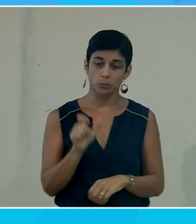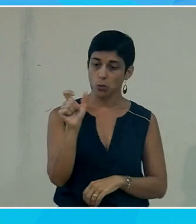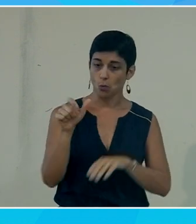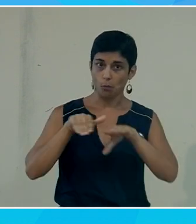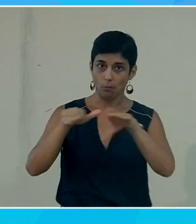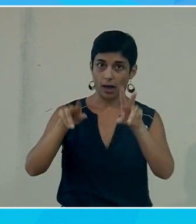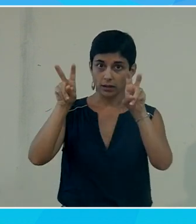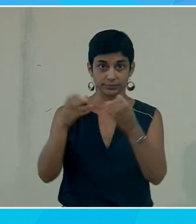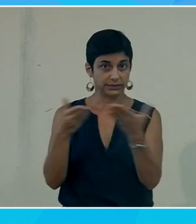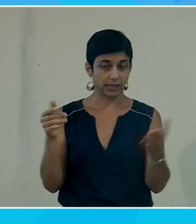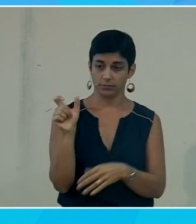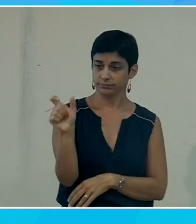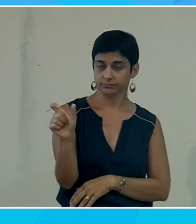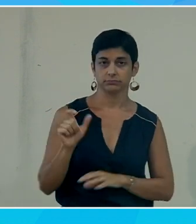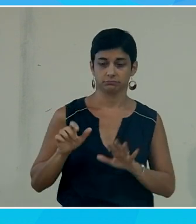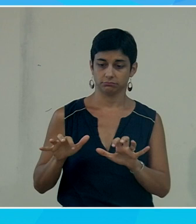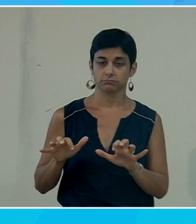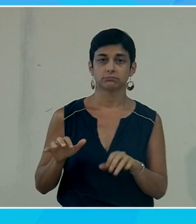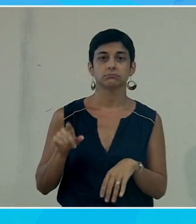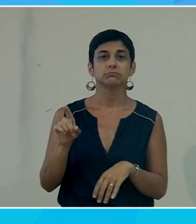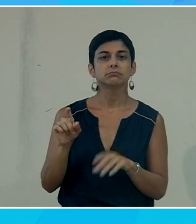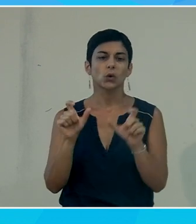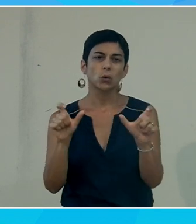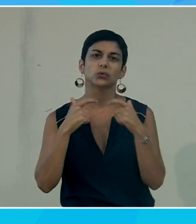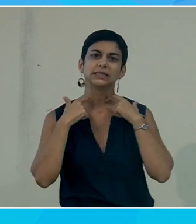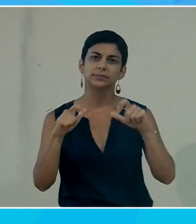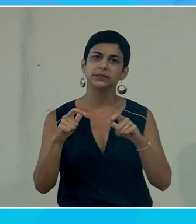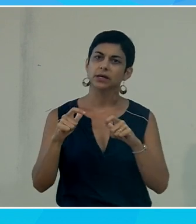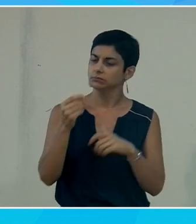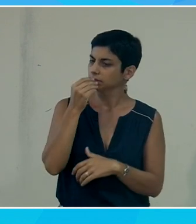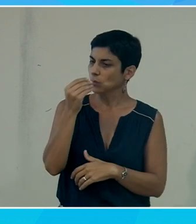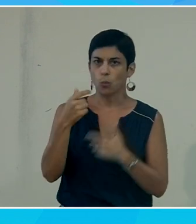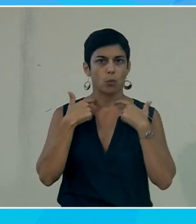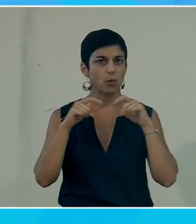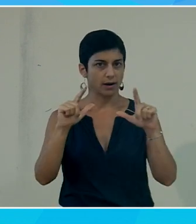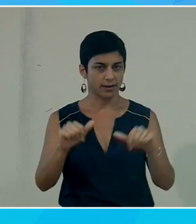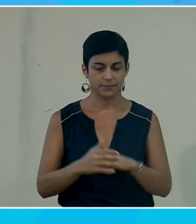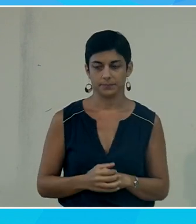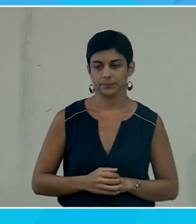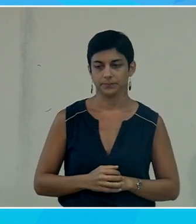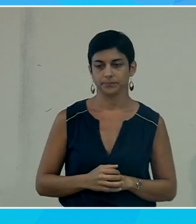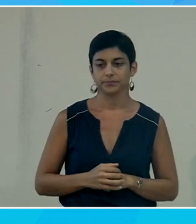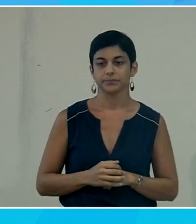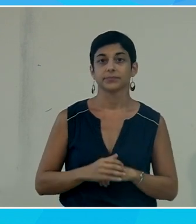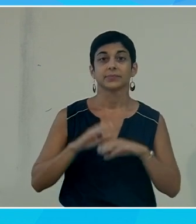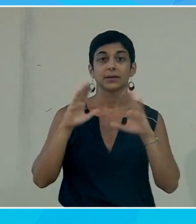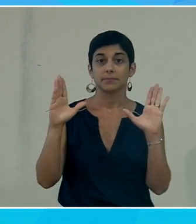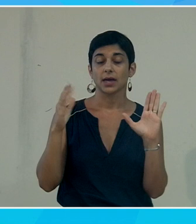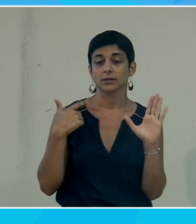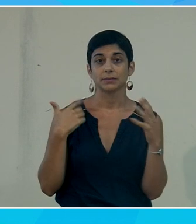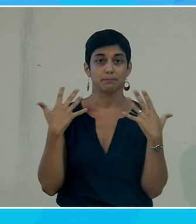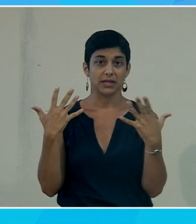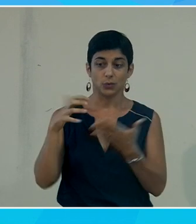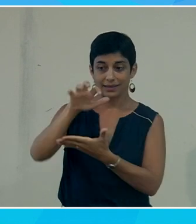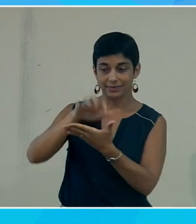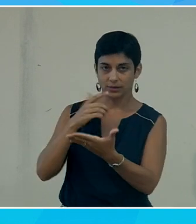auquel cas, le vérificateur me dirait c'est bien, il n a plus de problème d'accessibilité dans le document mais je vais enlever en fait le texte manuel et je